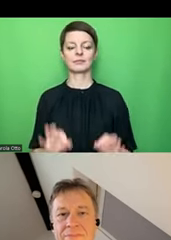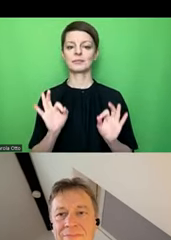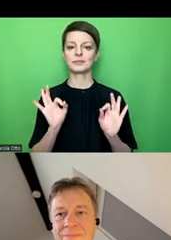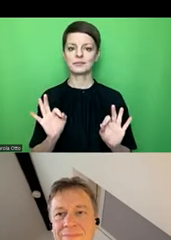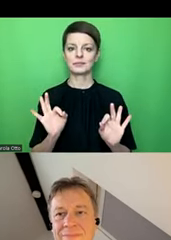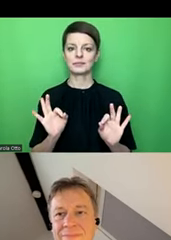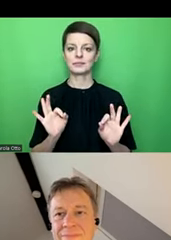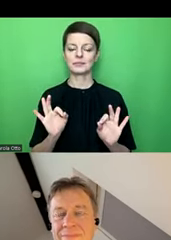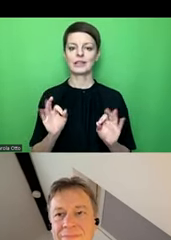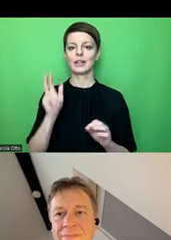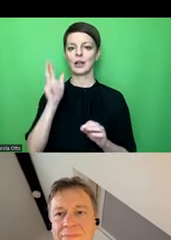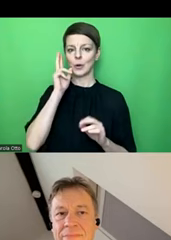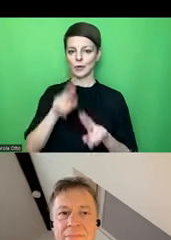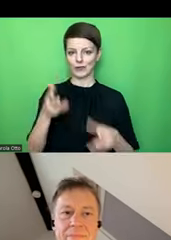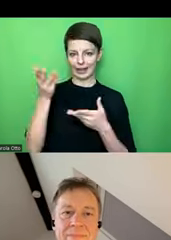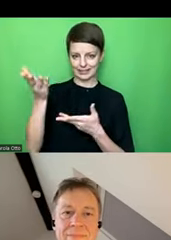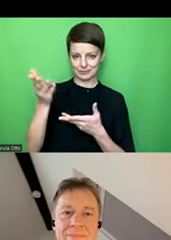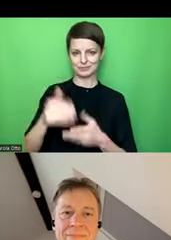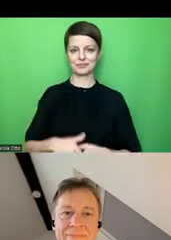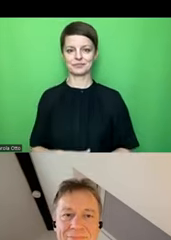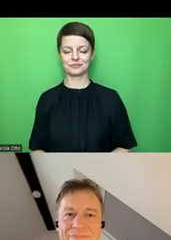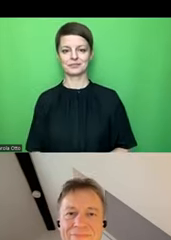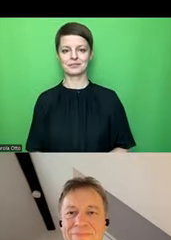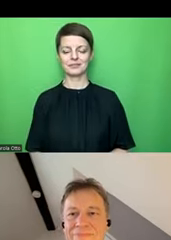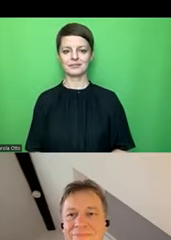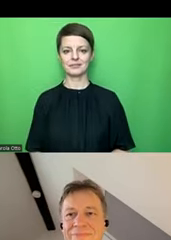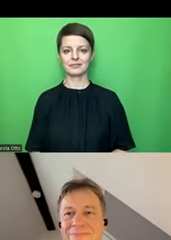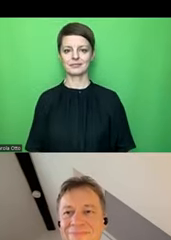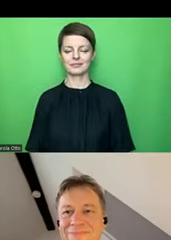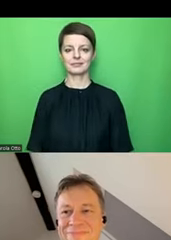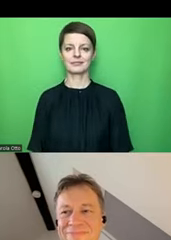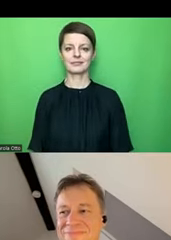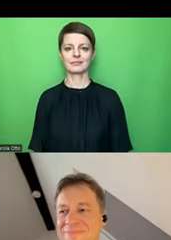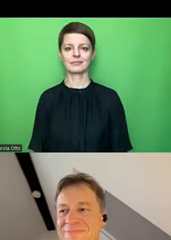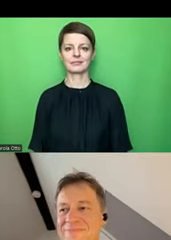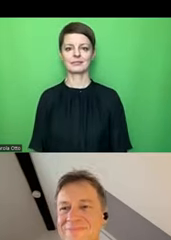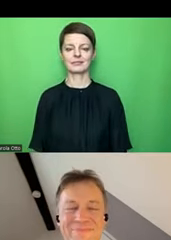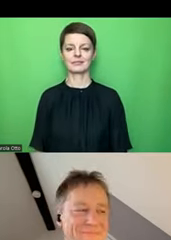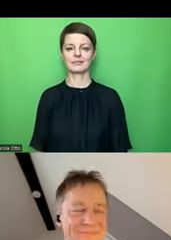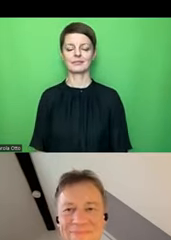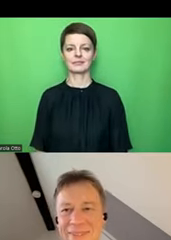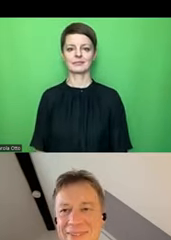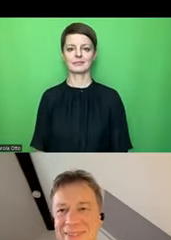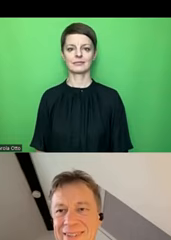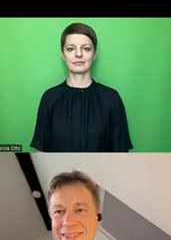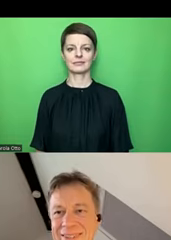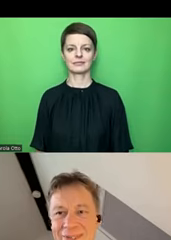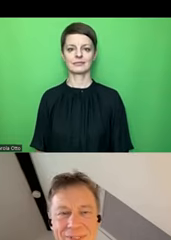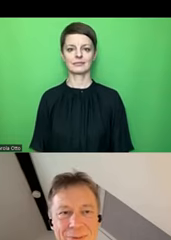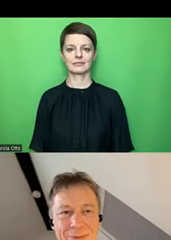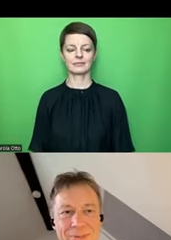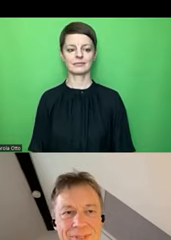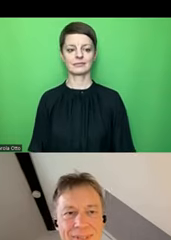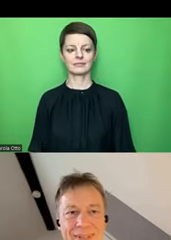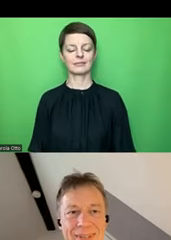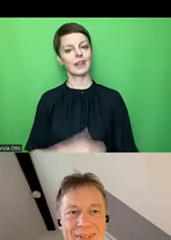Gottfried an dich und ich würde dich jetzt dazu einladen, zu übernehmen und loszulegen. Ja, danke an